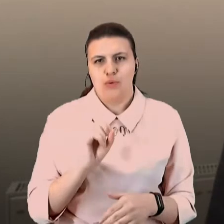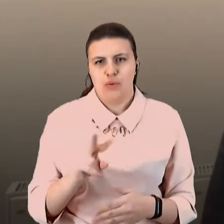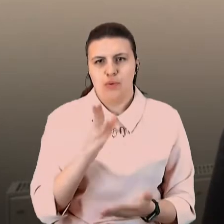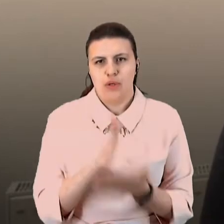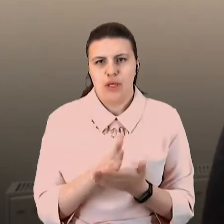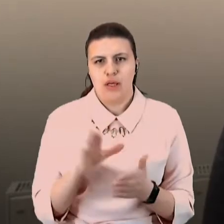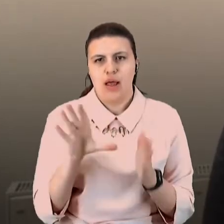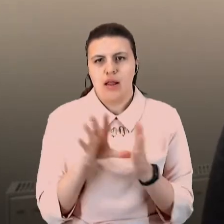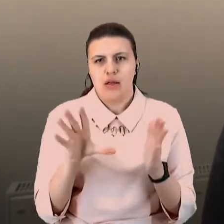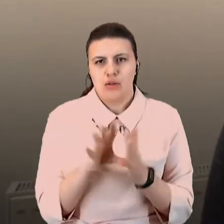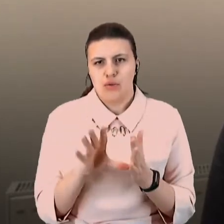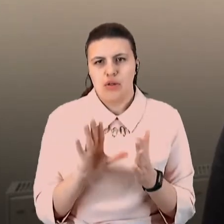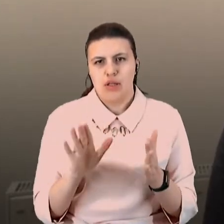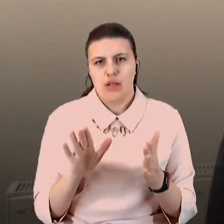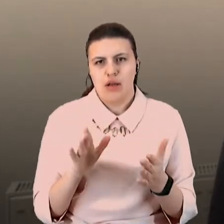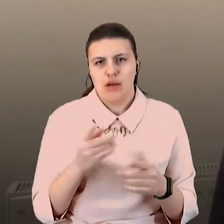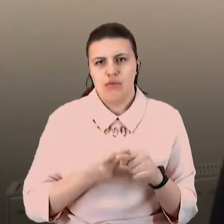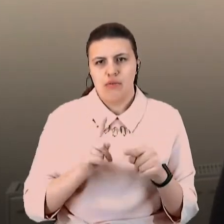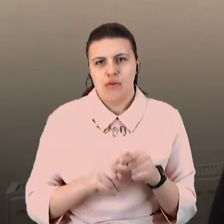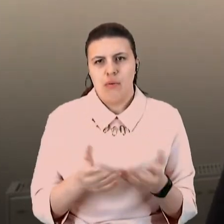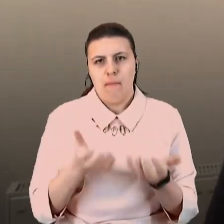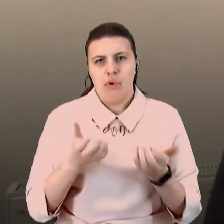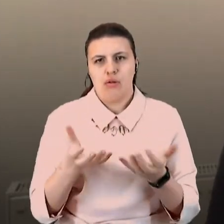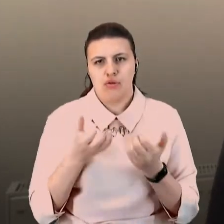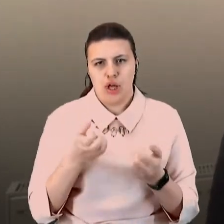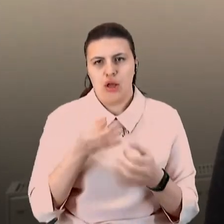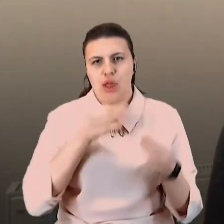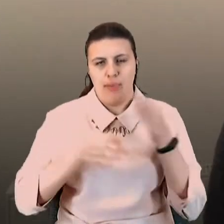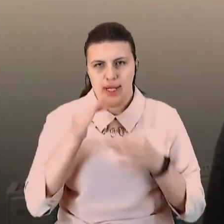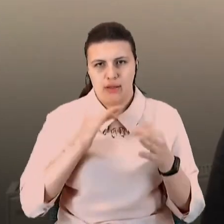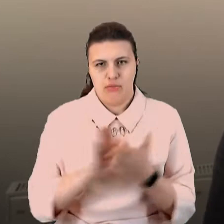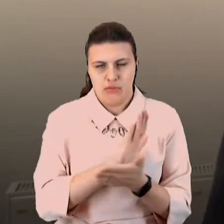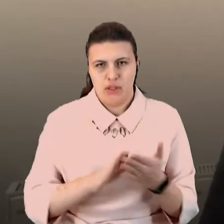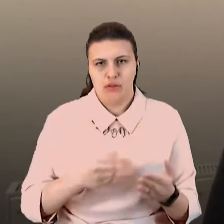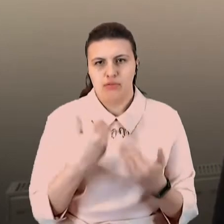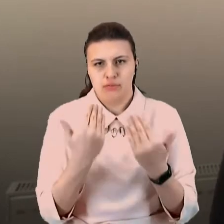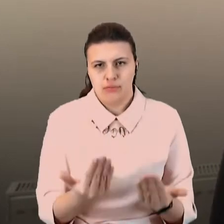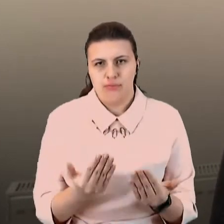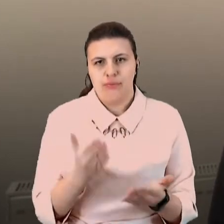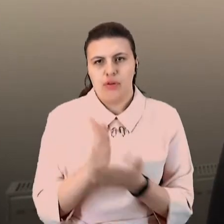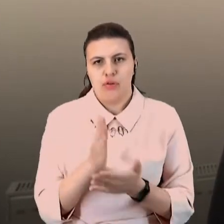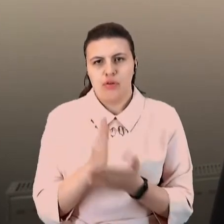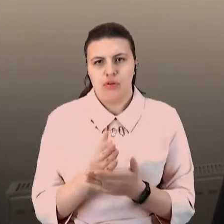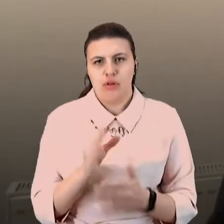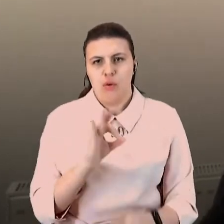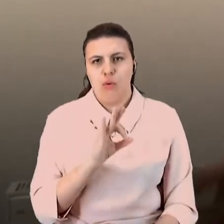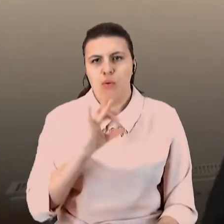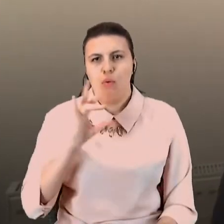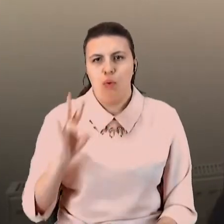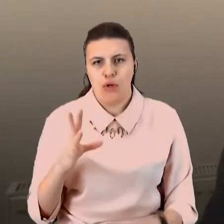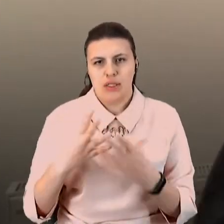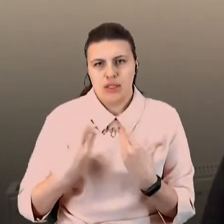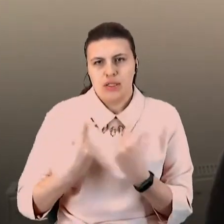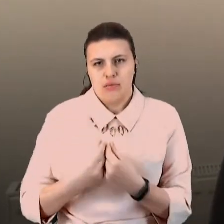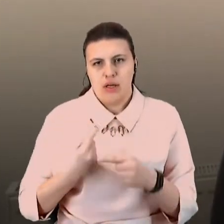вони повніверно отримують антиретровірусну терапію. Существують данные, які аккумулюють сем'я ООН ЮНЕЦ. Благодаря